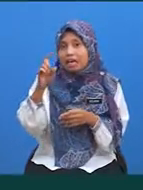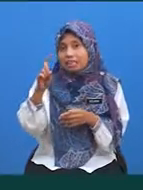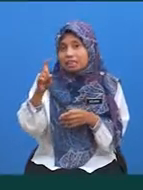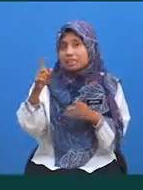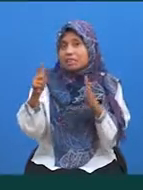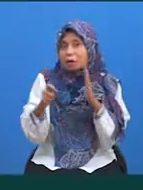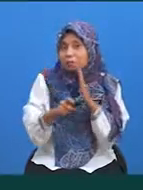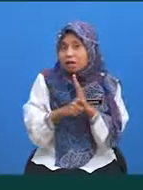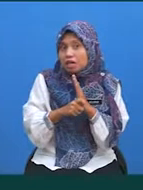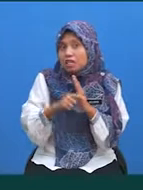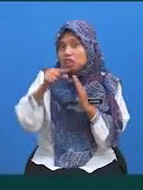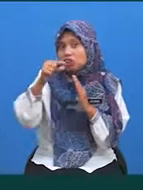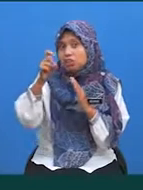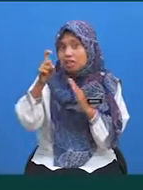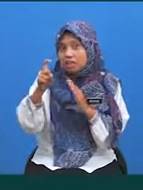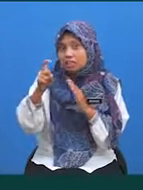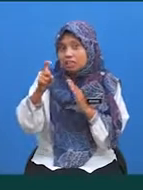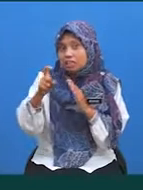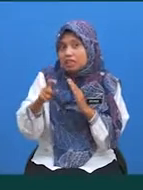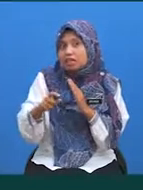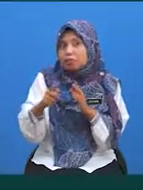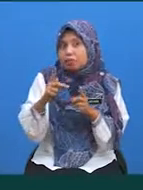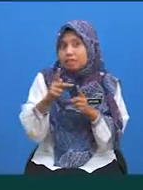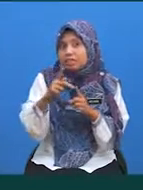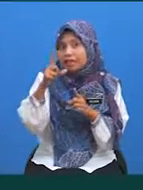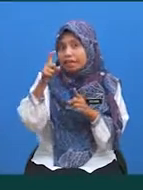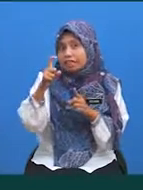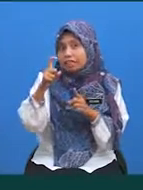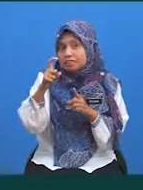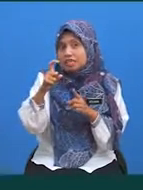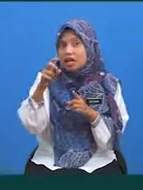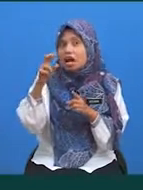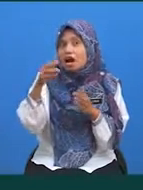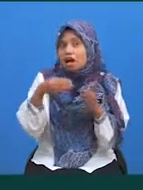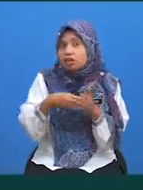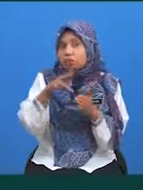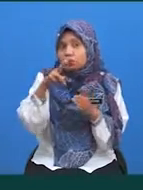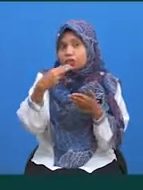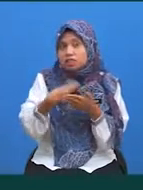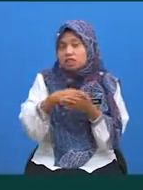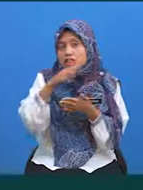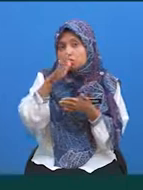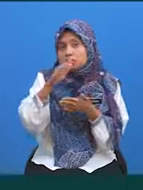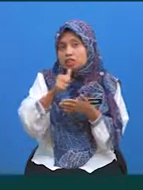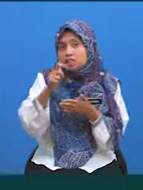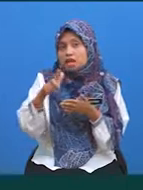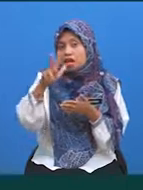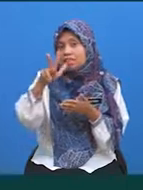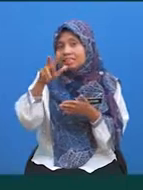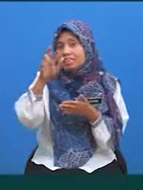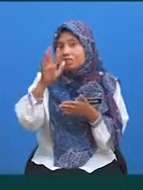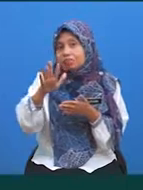tambah GX terhadap X bagi hat 2 hingga 5 ialah 35